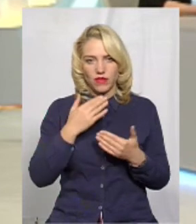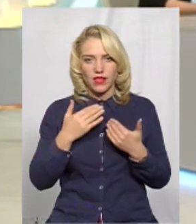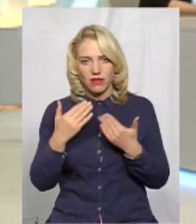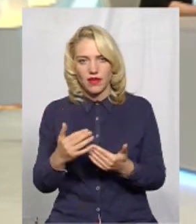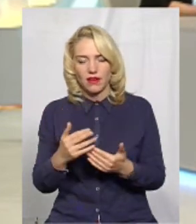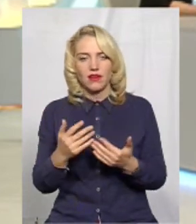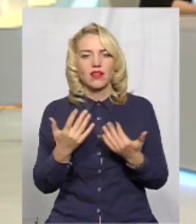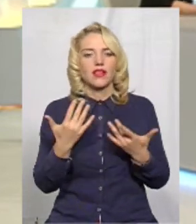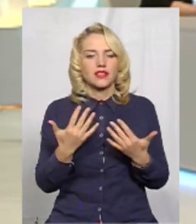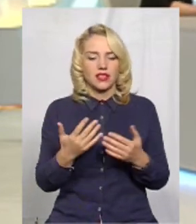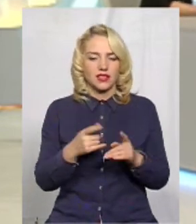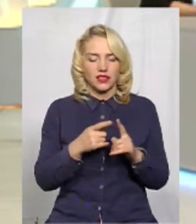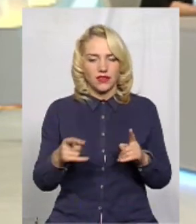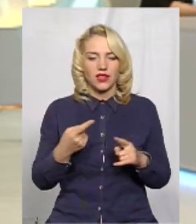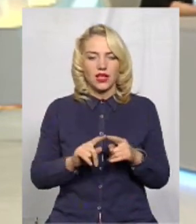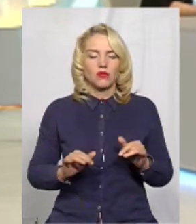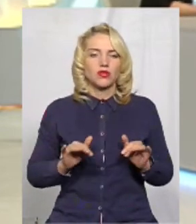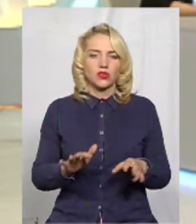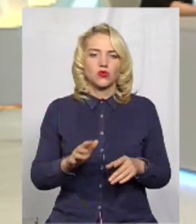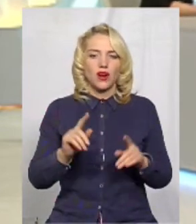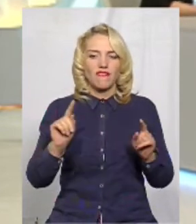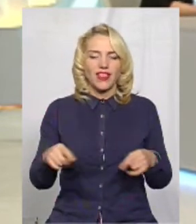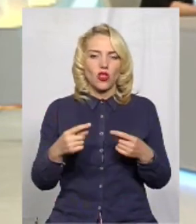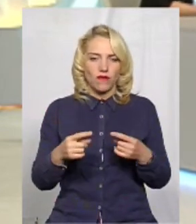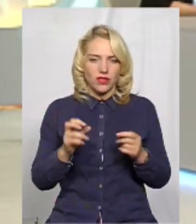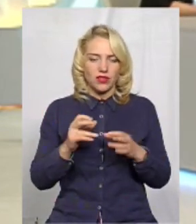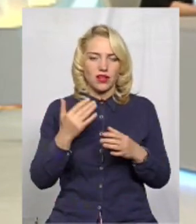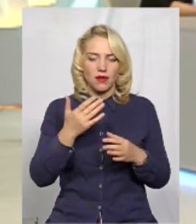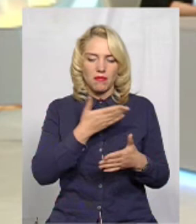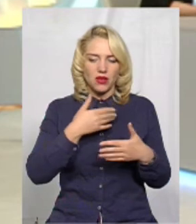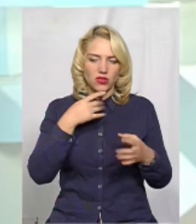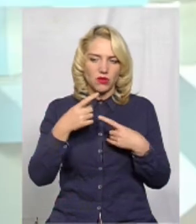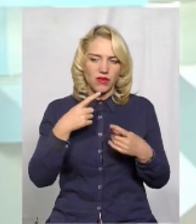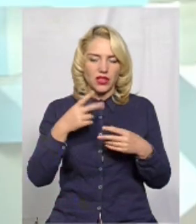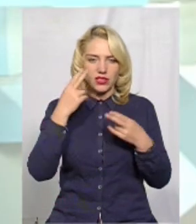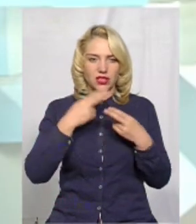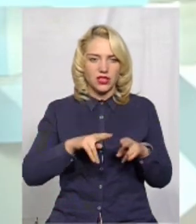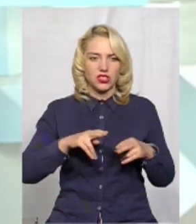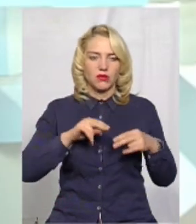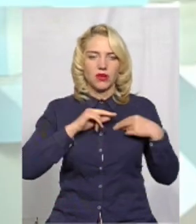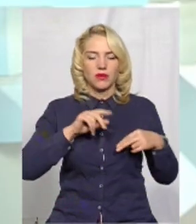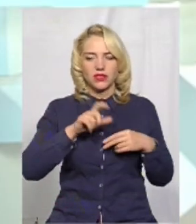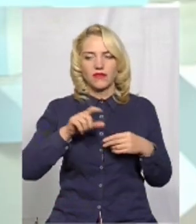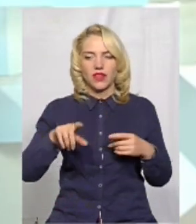Це так, Процедура відновлення, так як ми розмовляли із технічними працівниками, при наявності, наприклад,